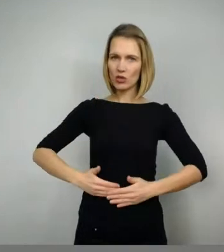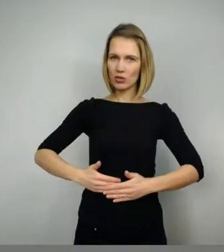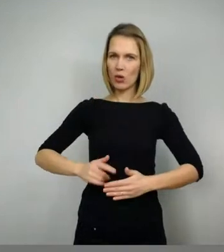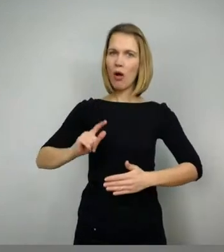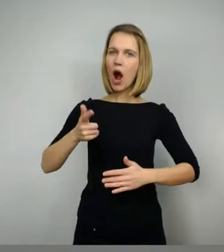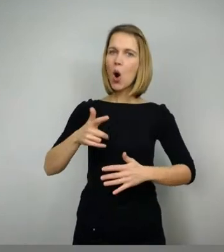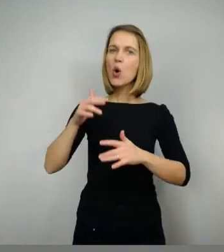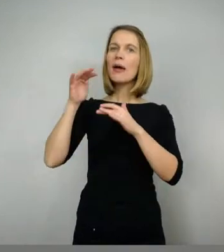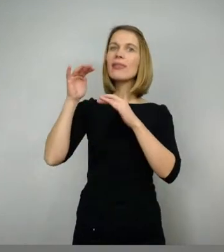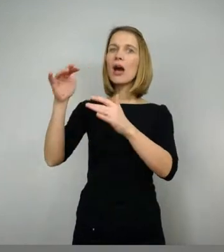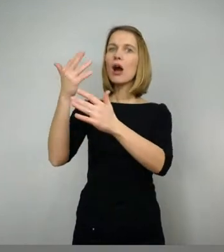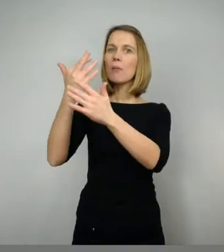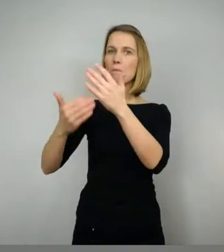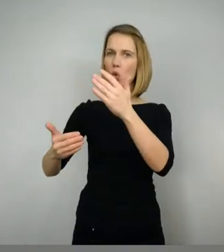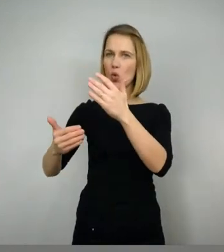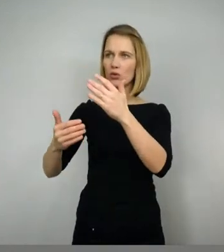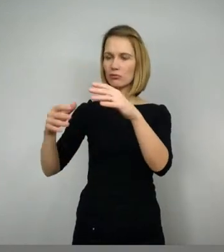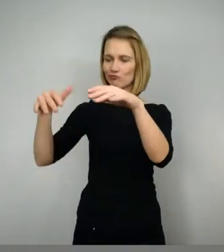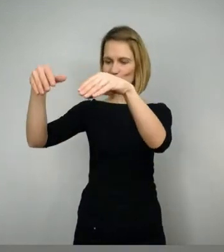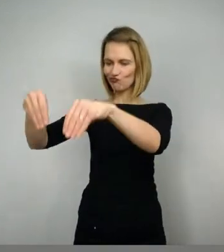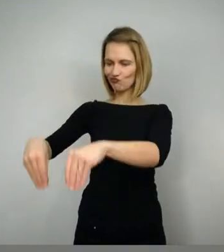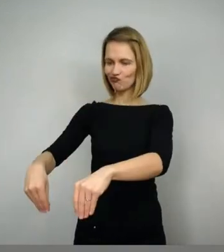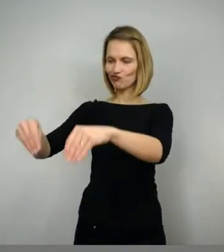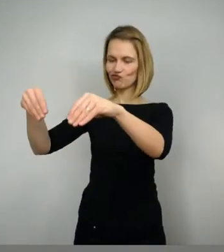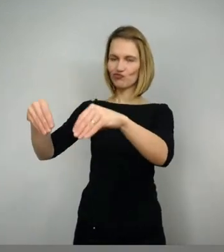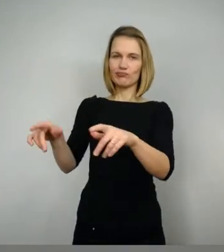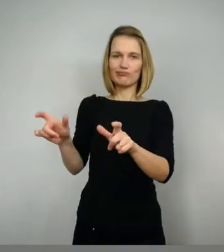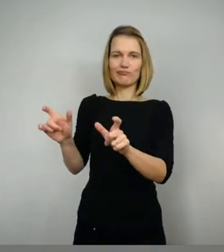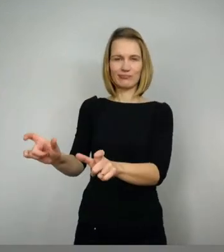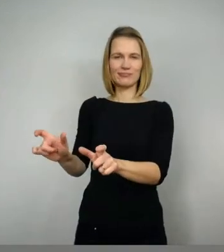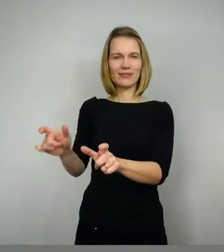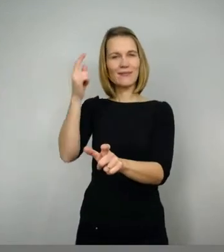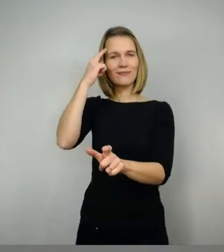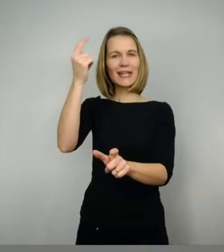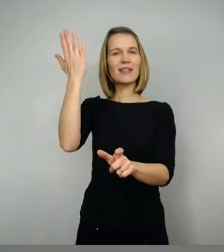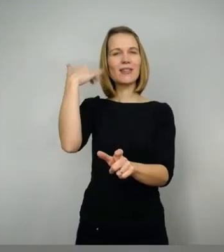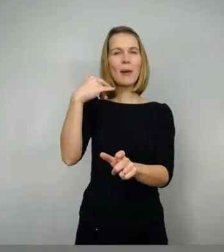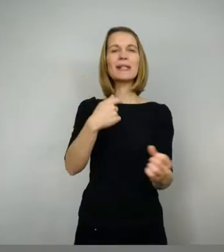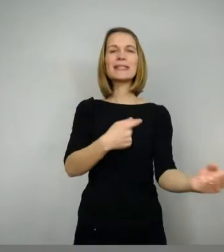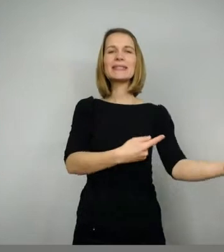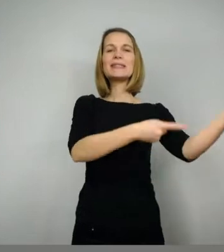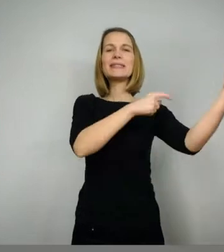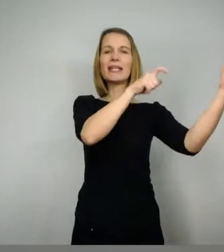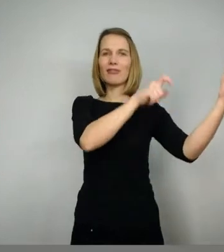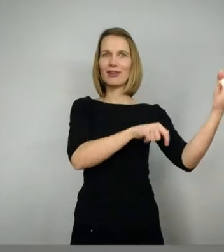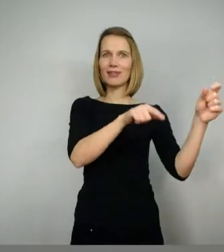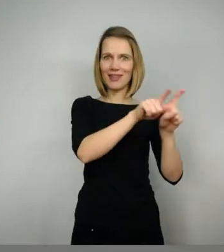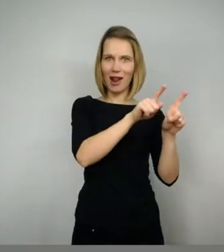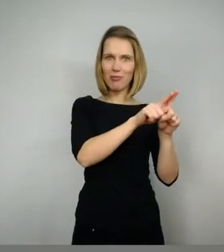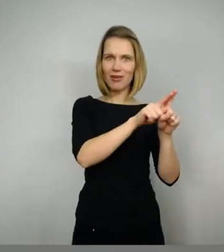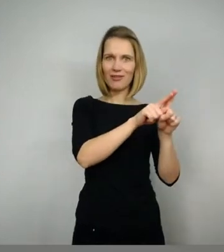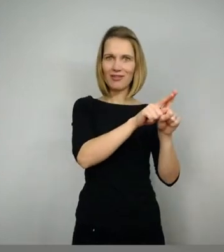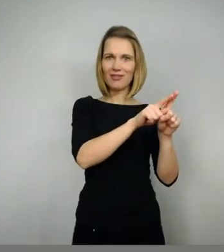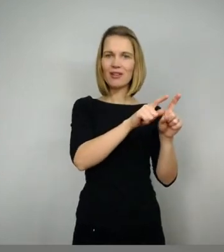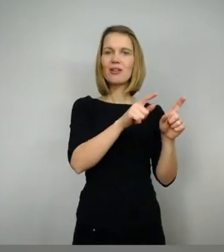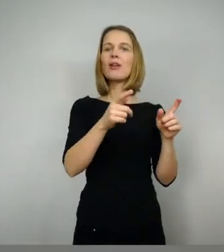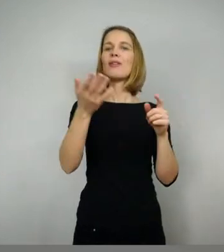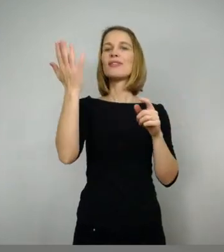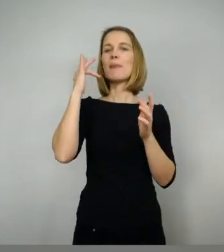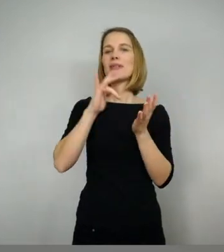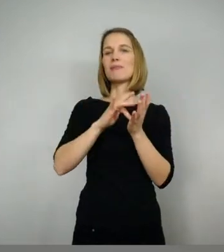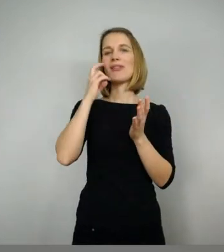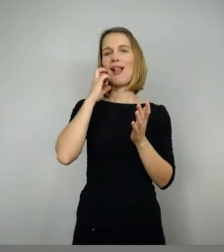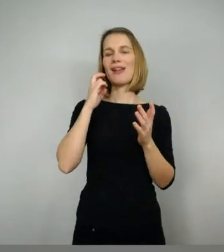Ihr erinnert euch bei Sigrid, dass mit dem Drachenblut das Sachen hart macht. Das scheint im Mittelalter so ein Ding gewesen zu sein. Einfach was in Drachenblut tunken und dann wird das